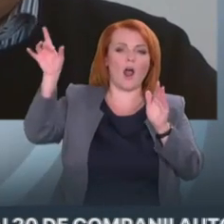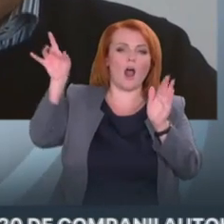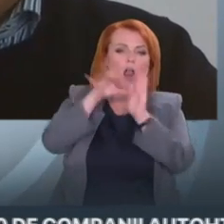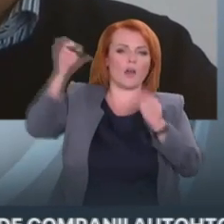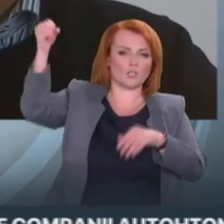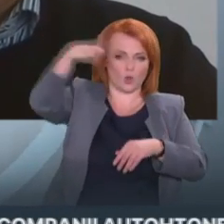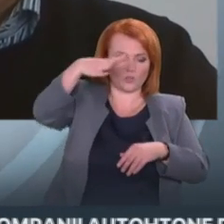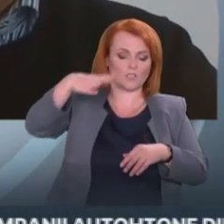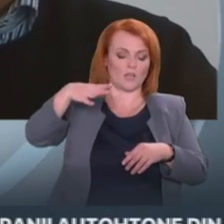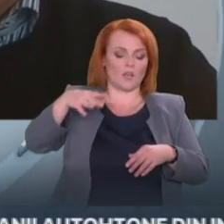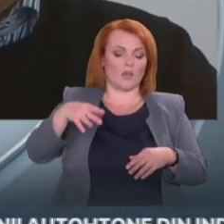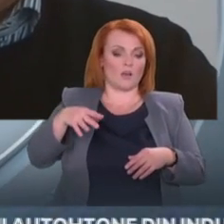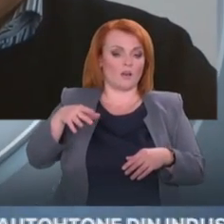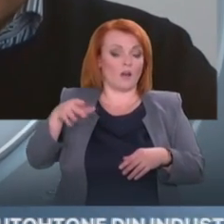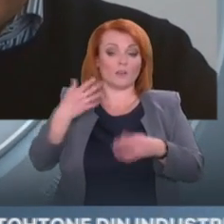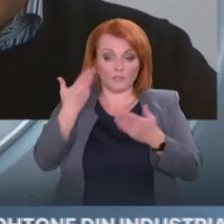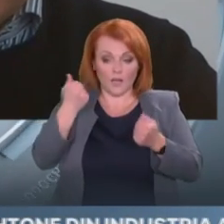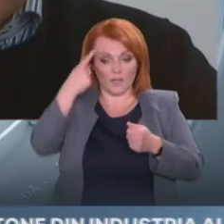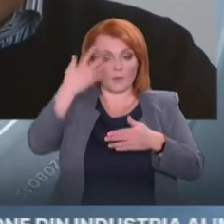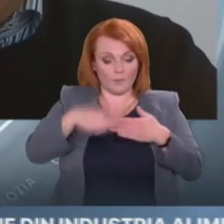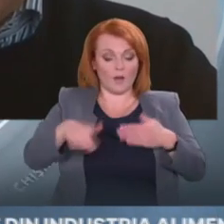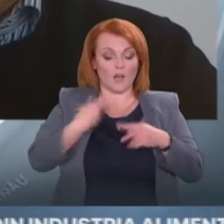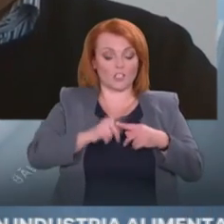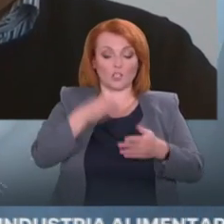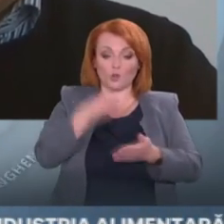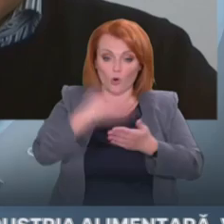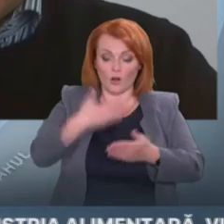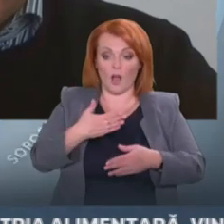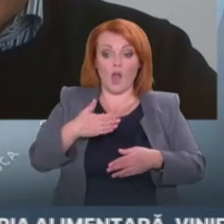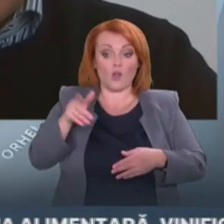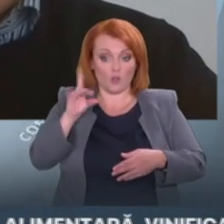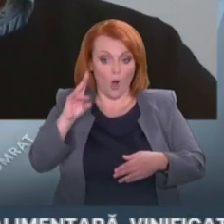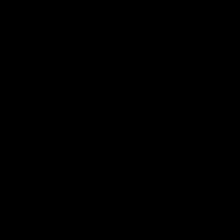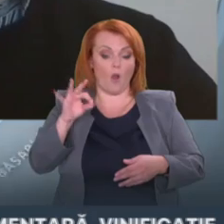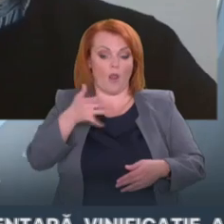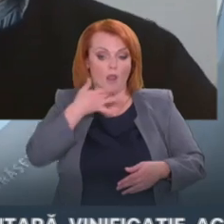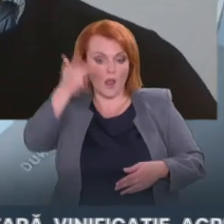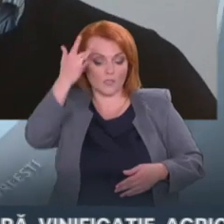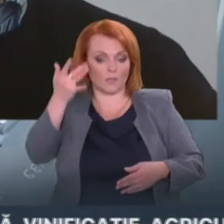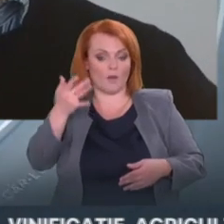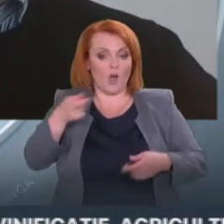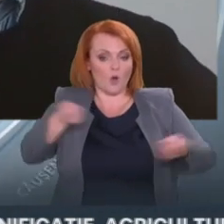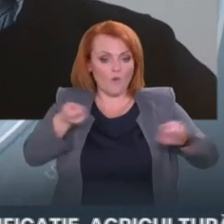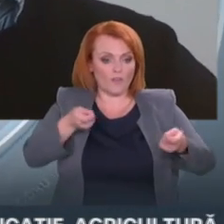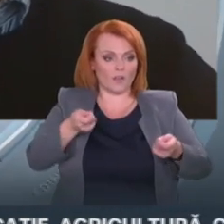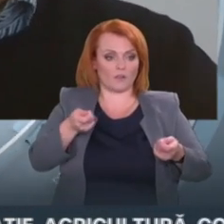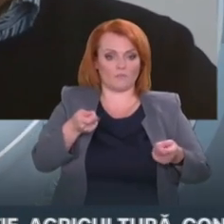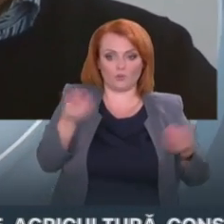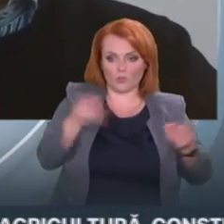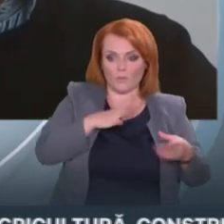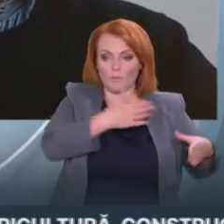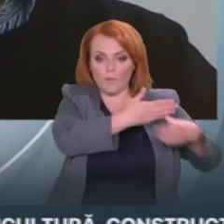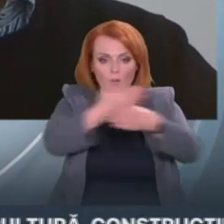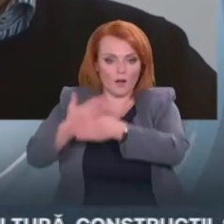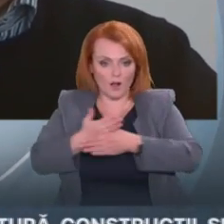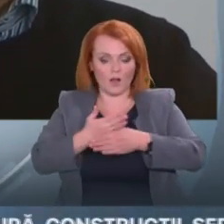capacitate și posibilitate să ofere suport financiar pe perioada de vară să se pregătească, măcar pentru o mică parte din populație care este